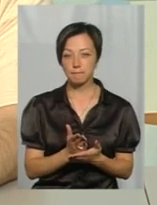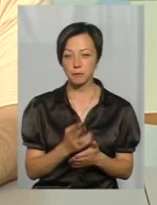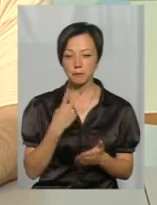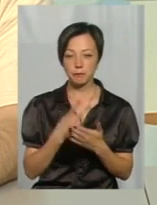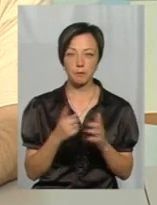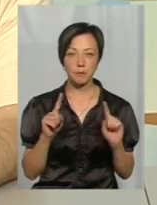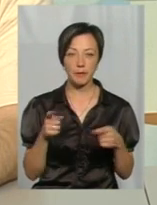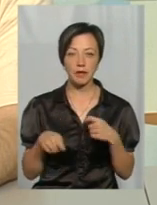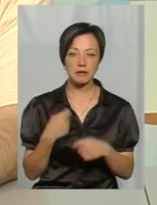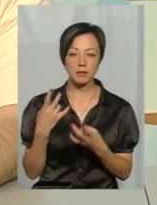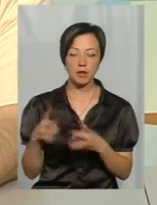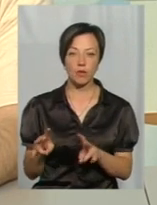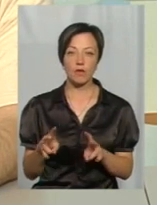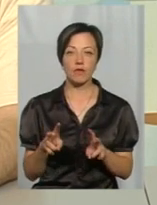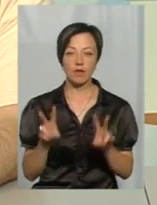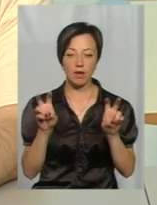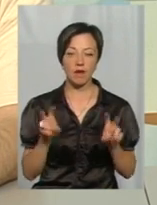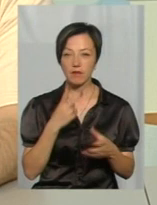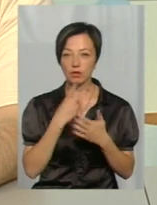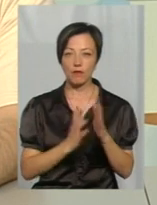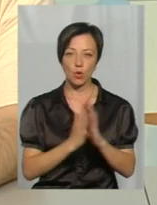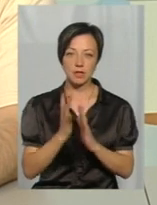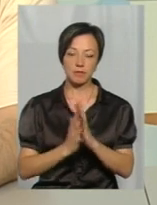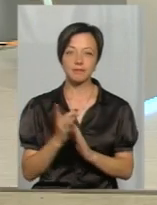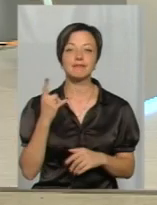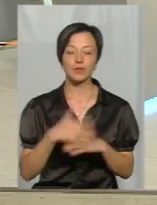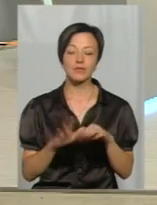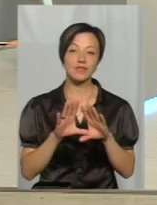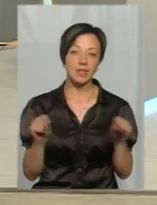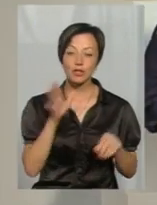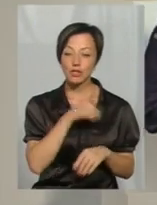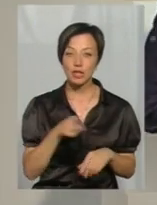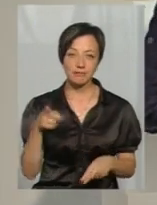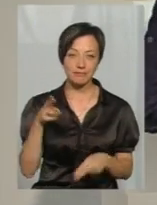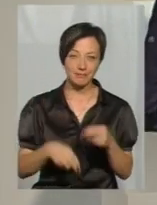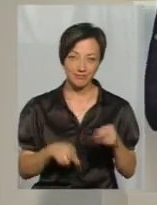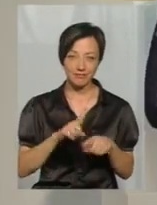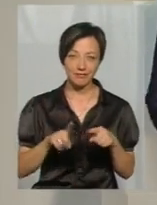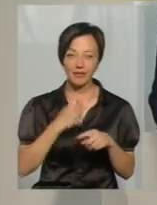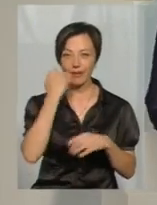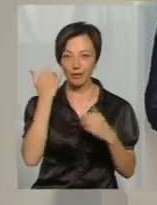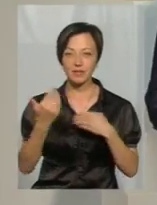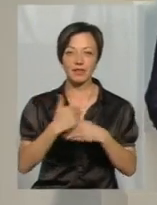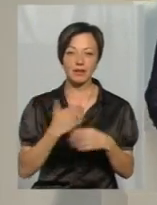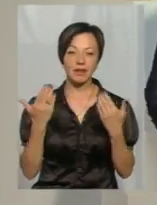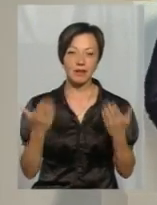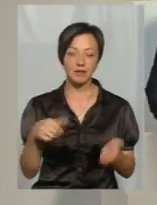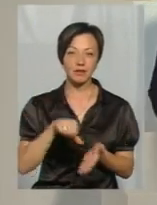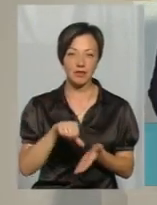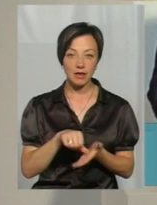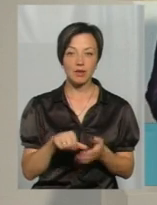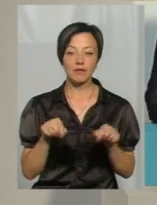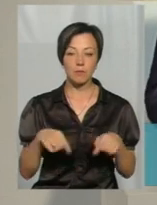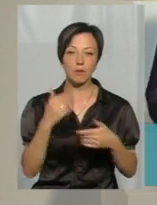дуже збиткові явища в рослинах. Зрозуміло. Все, наш час ефіру добігає кінця, я дякую вам, що взяли в ньому участь.